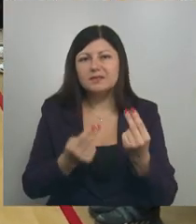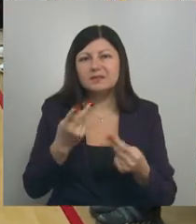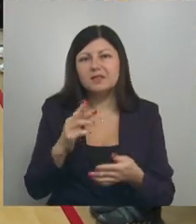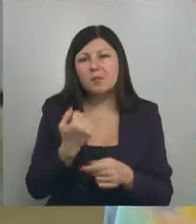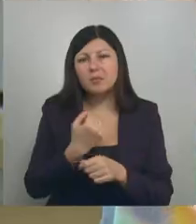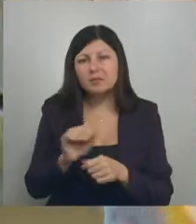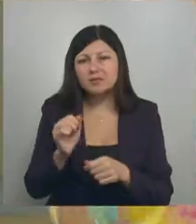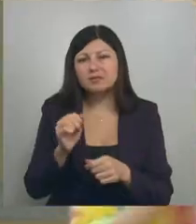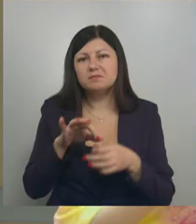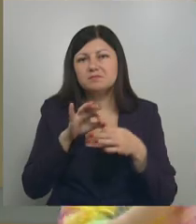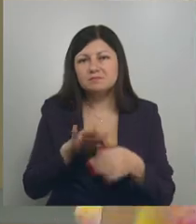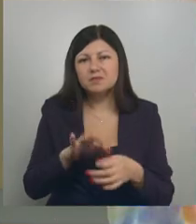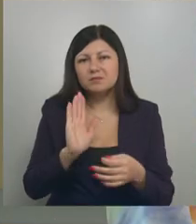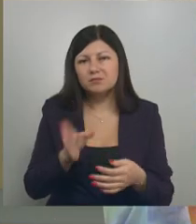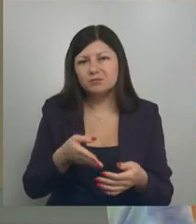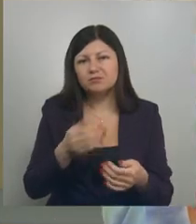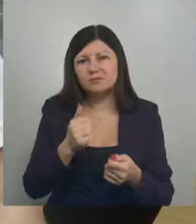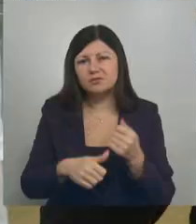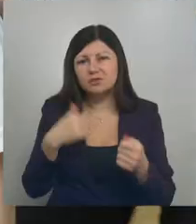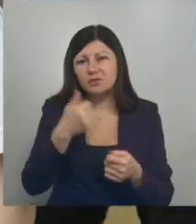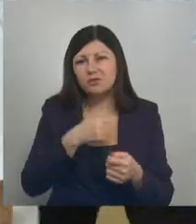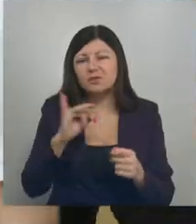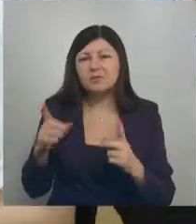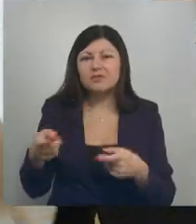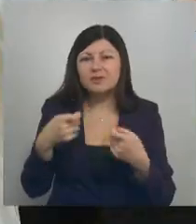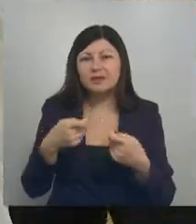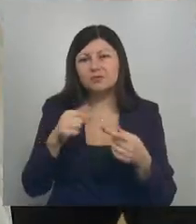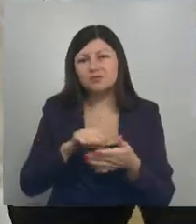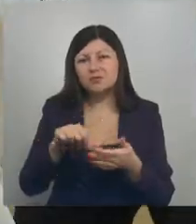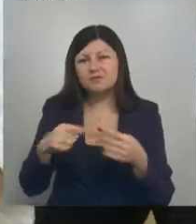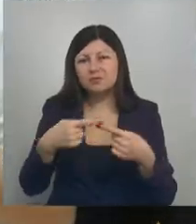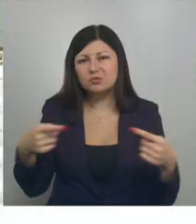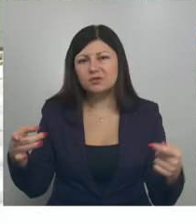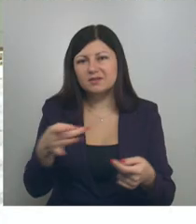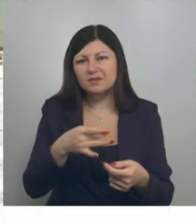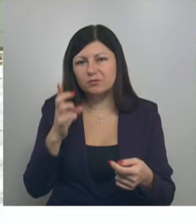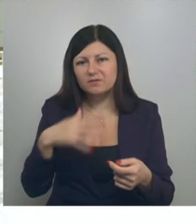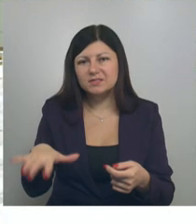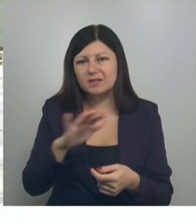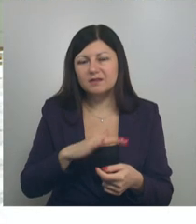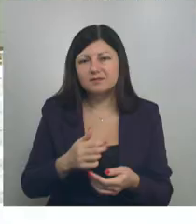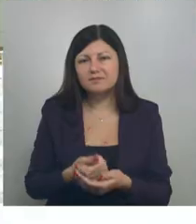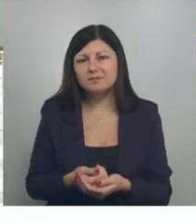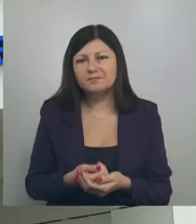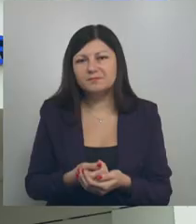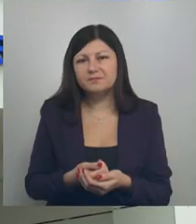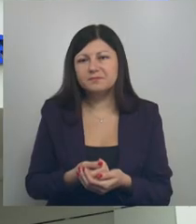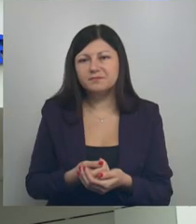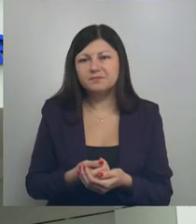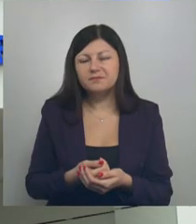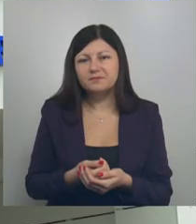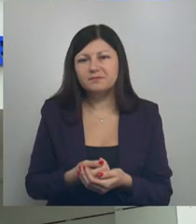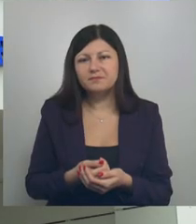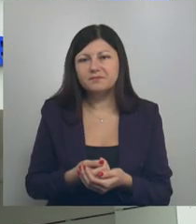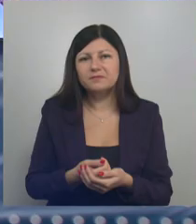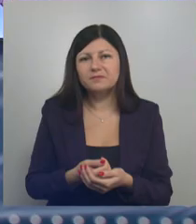планируют проводить ежегодно и привлекать участников из других регионов страны. Александра Харина, Виталий Петренко. Программа «Такой день» на